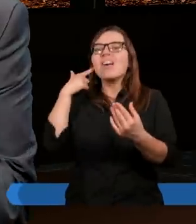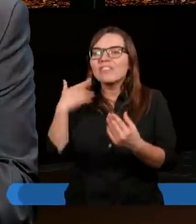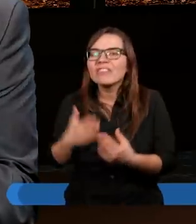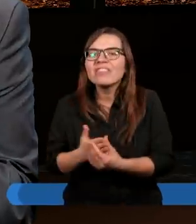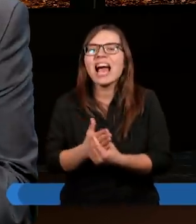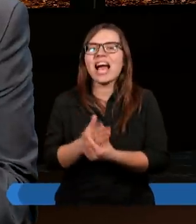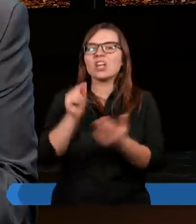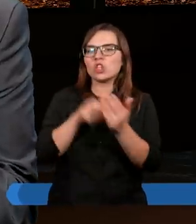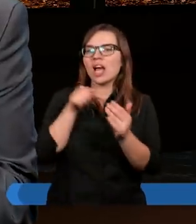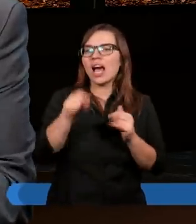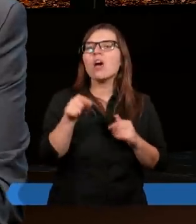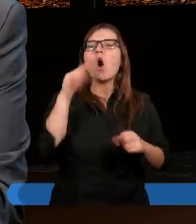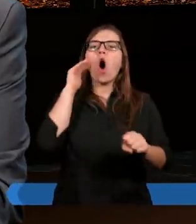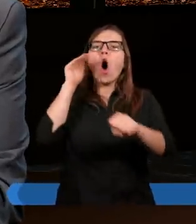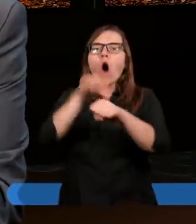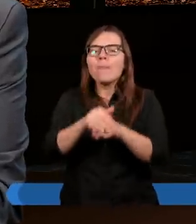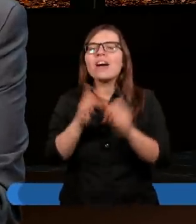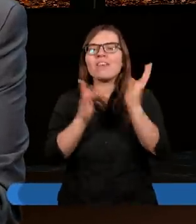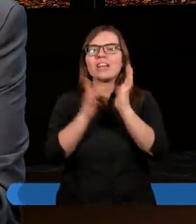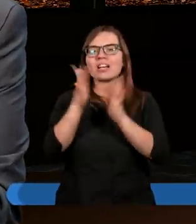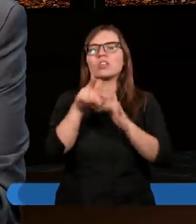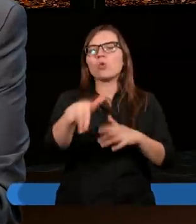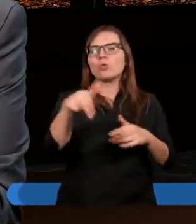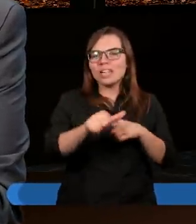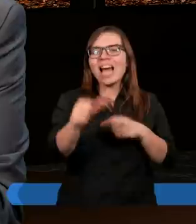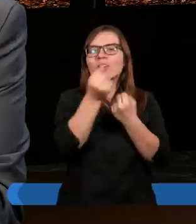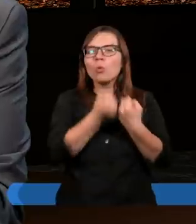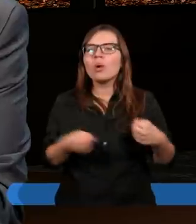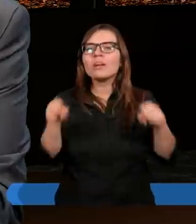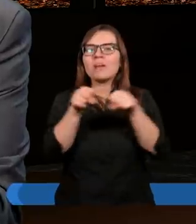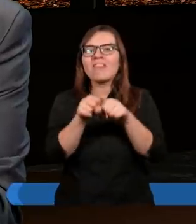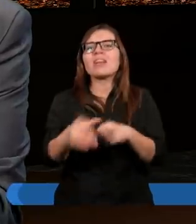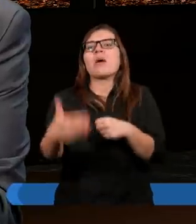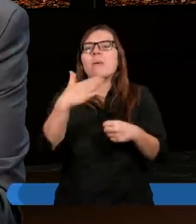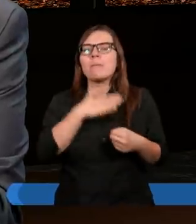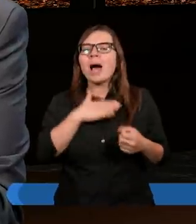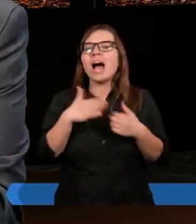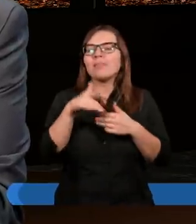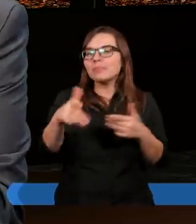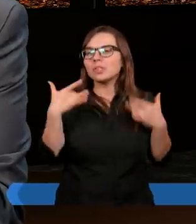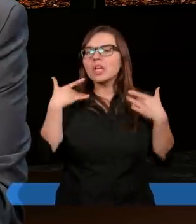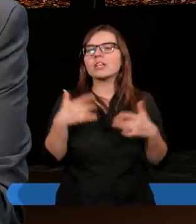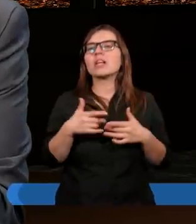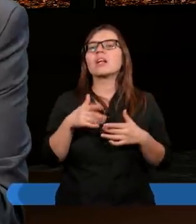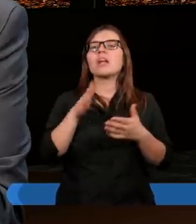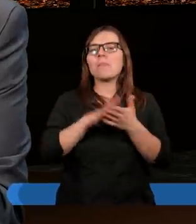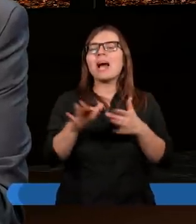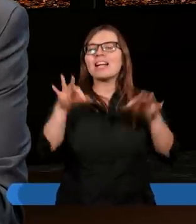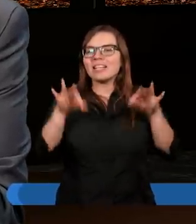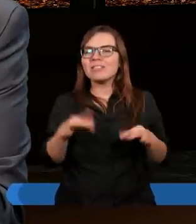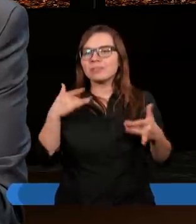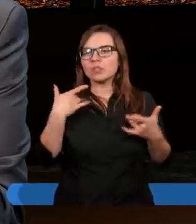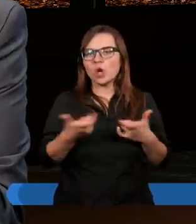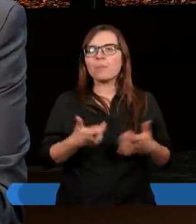obietnicę Pana Jezusa, a więc już jestem usprawiedliwiony i mam prawo czuć się jakby bez winy.